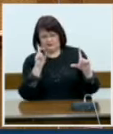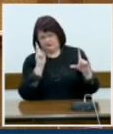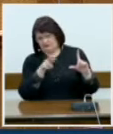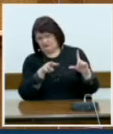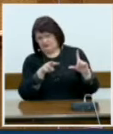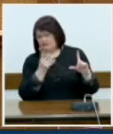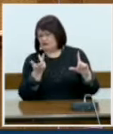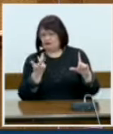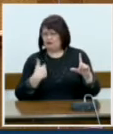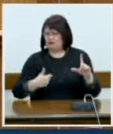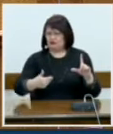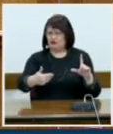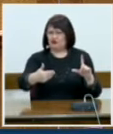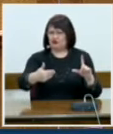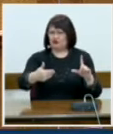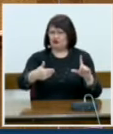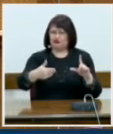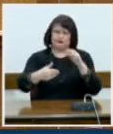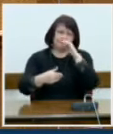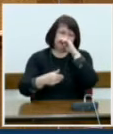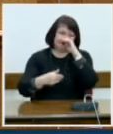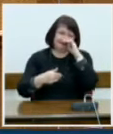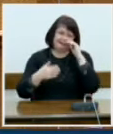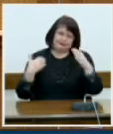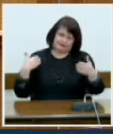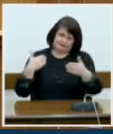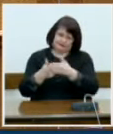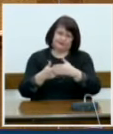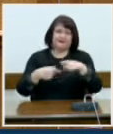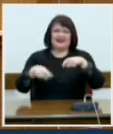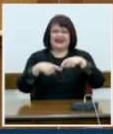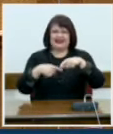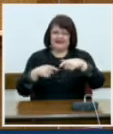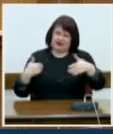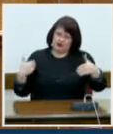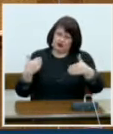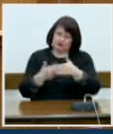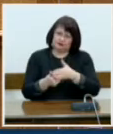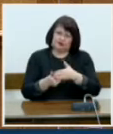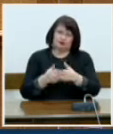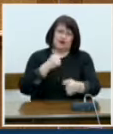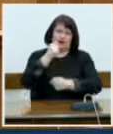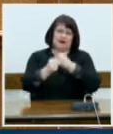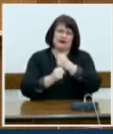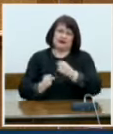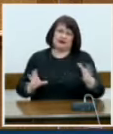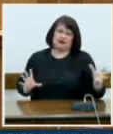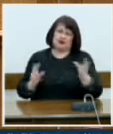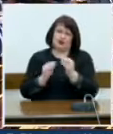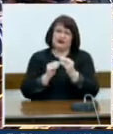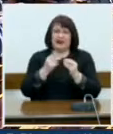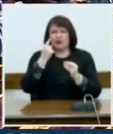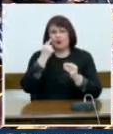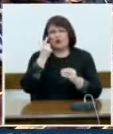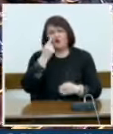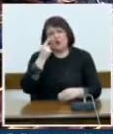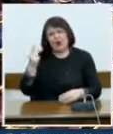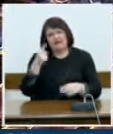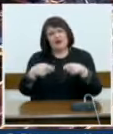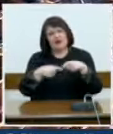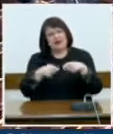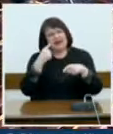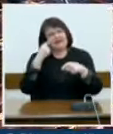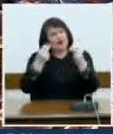θα κλείσει ταμιακά ο χρόνος, βλέποντας τα νούμερα του Νοεμβρίου και του Δεκεμβρίου,